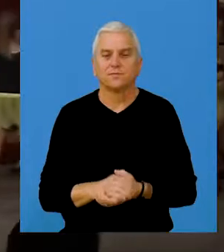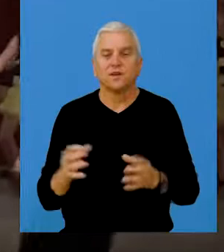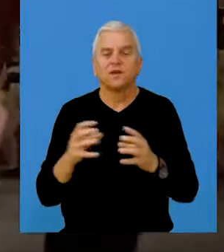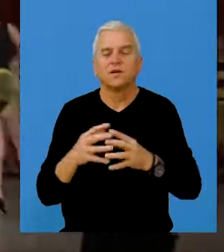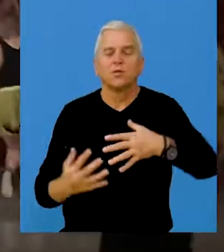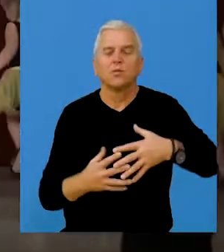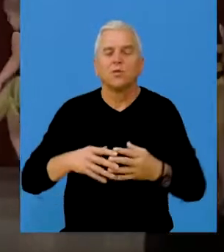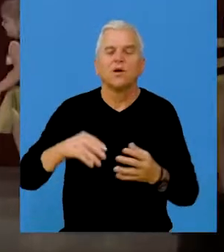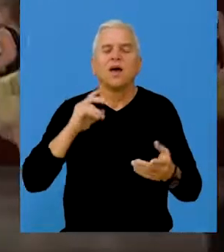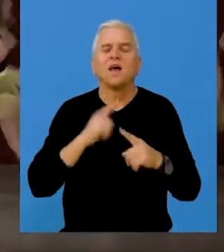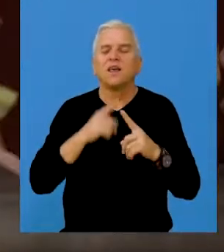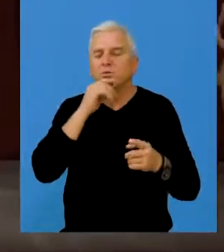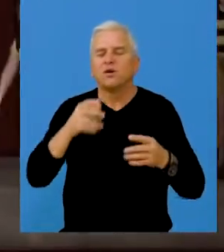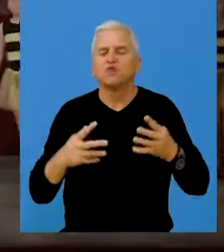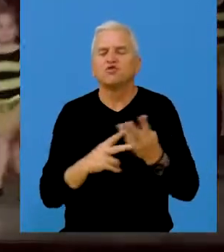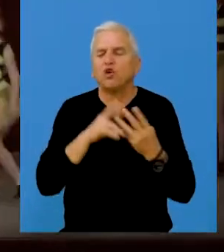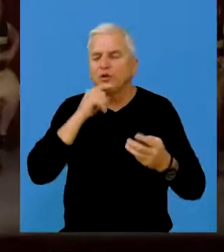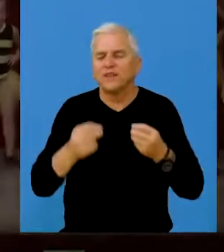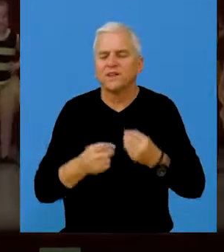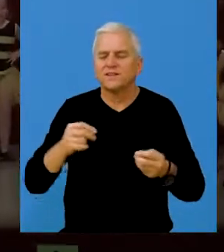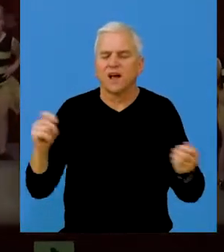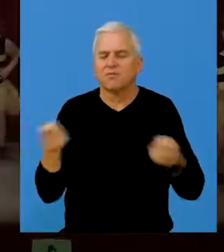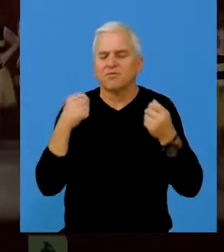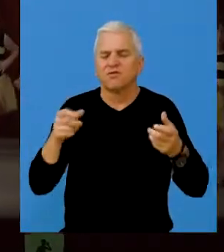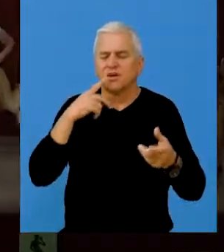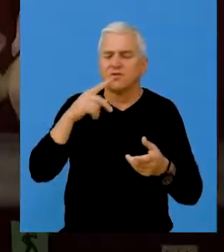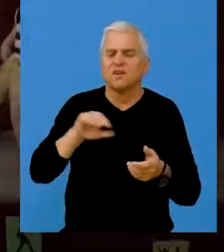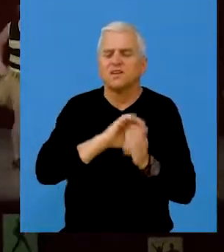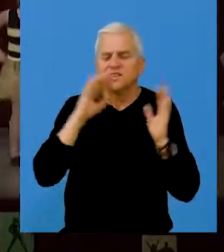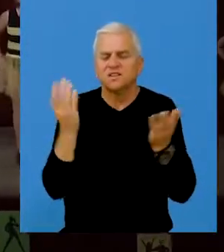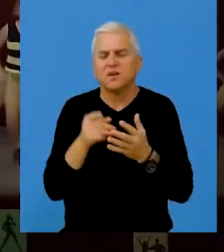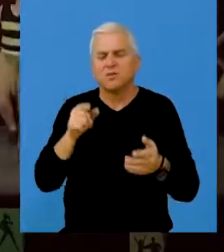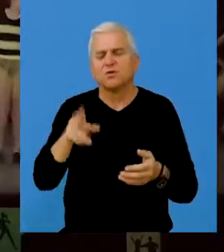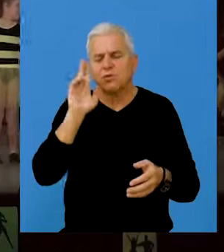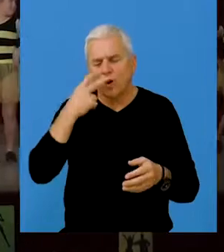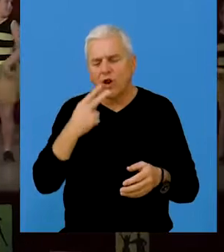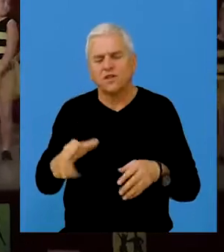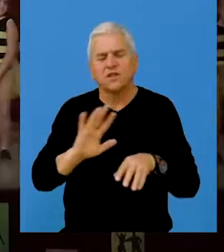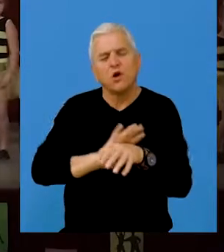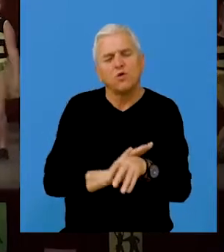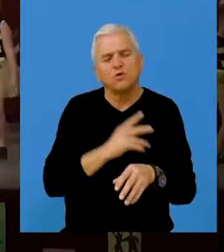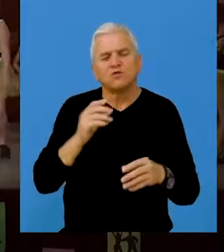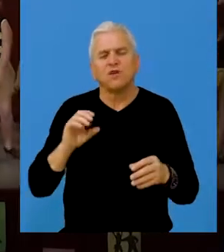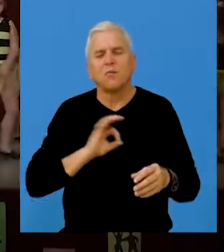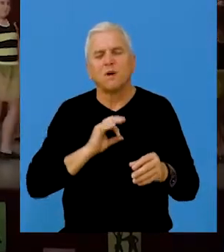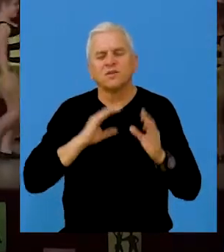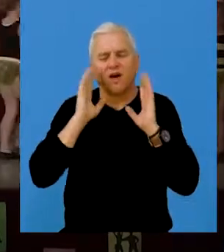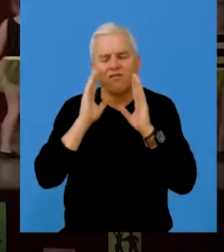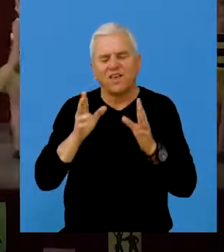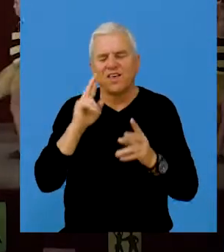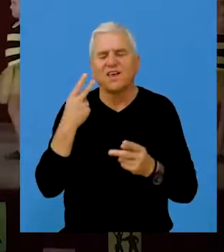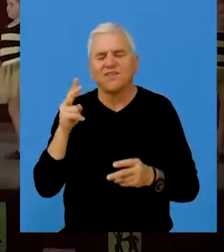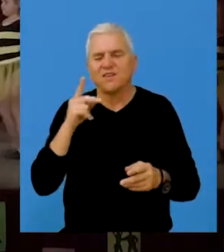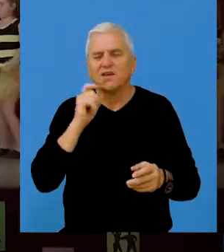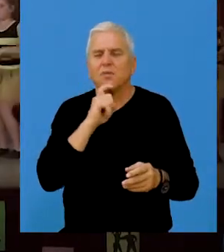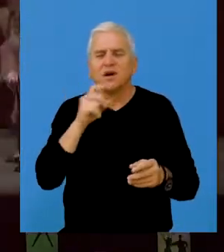Grupni ples, hip-hop, show dance i nastup mažoretkinja, u svemu tome mogla je da uživa Bečejska publika minulog bikinda